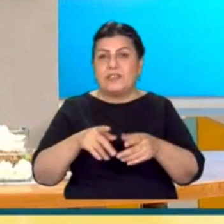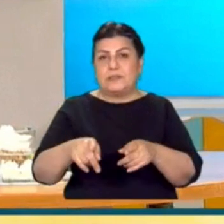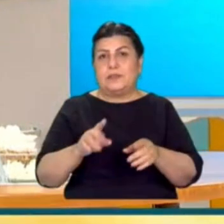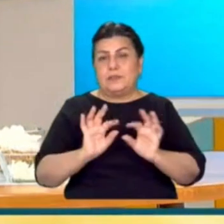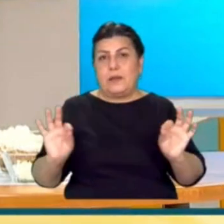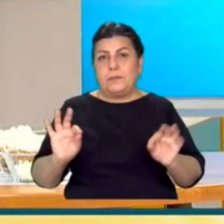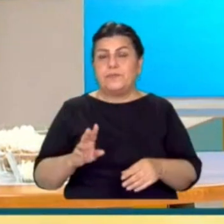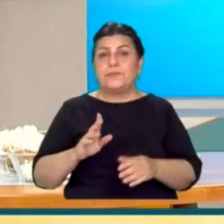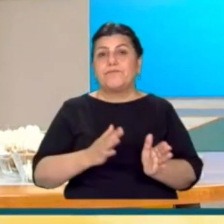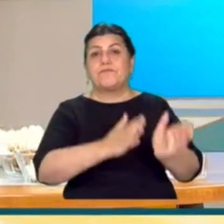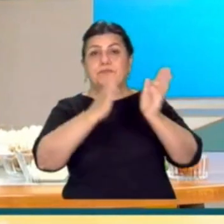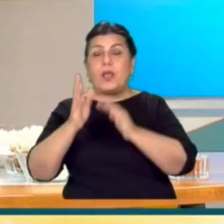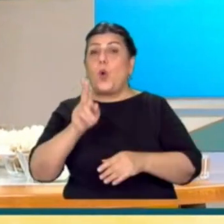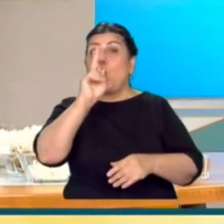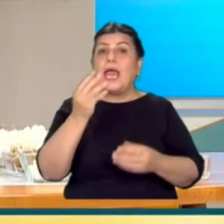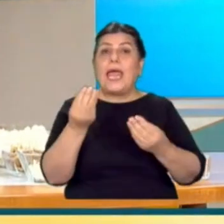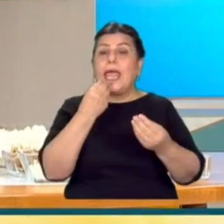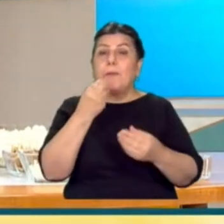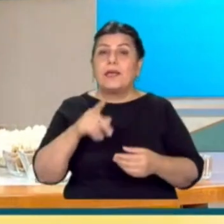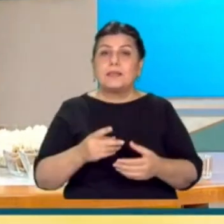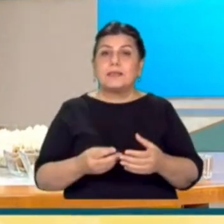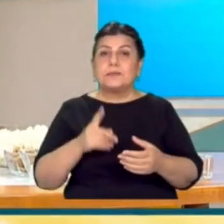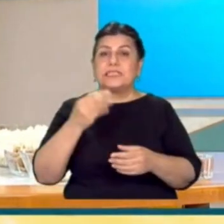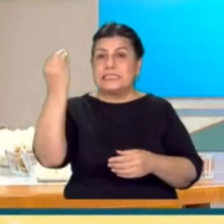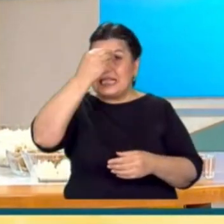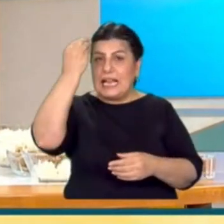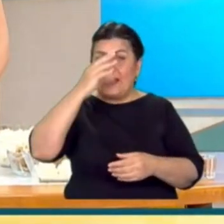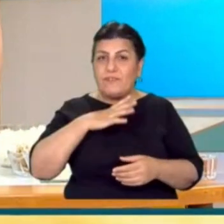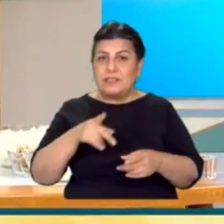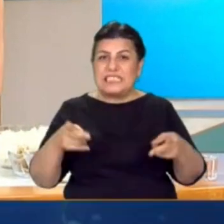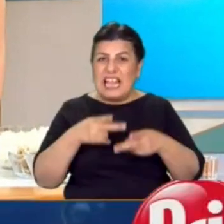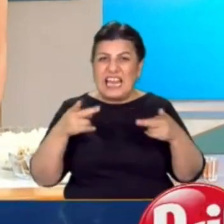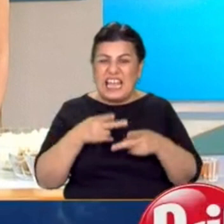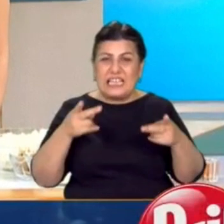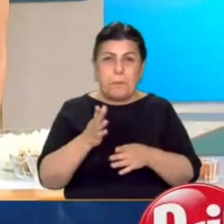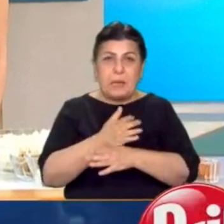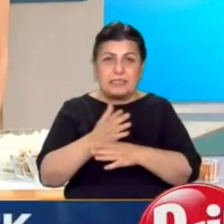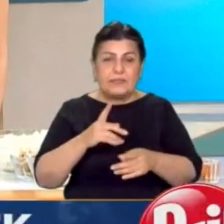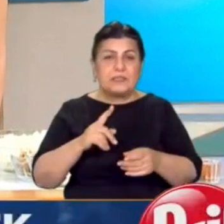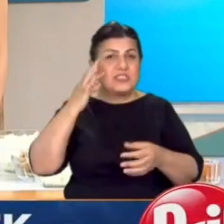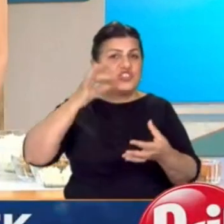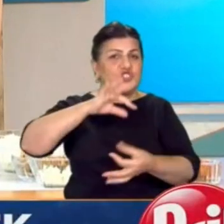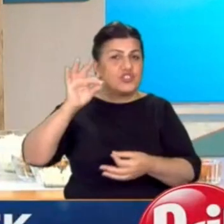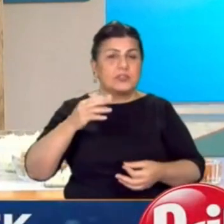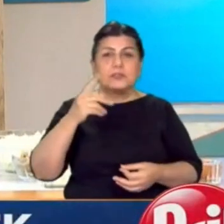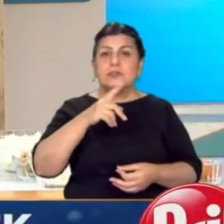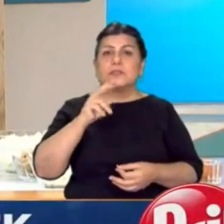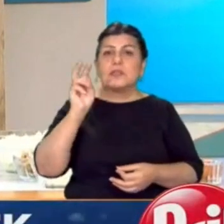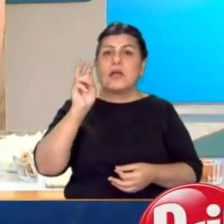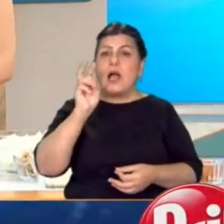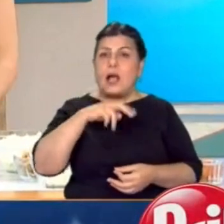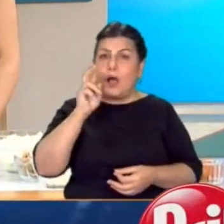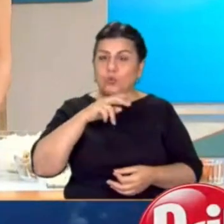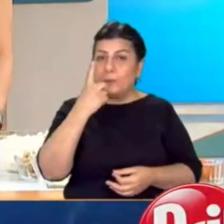Geldik öğle yemeğine. Öğle yemeğinde de bir tabak salatamız var. Bu salata malzemeleri kişiden kişiye göre değişebilir. Havuç bir taneye geçmemek